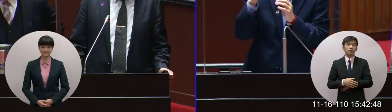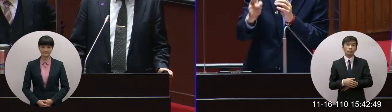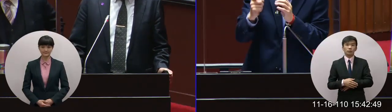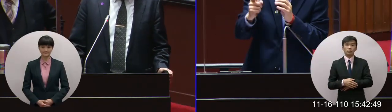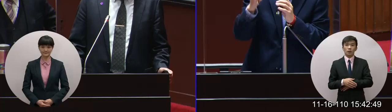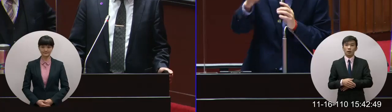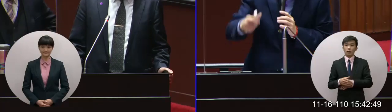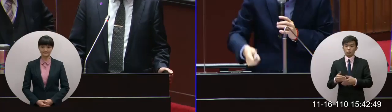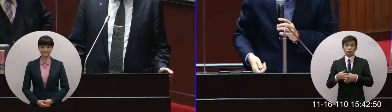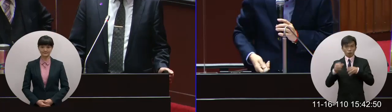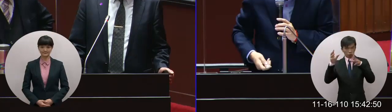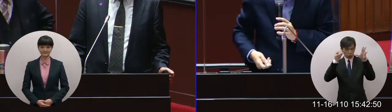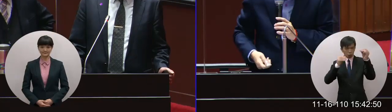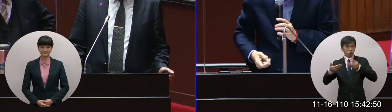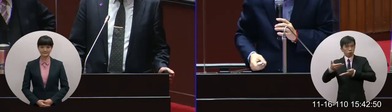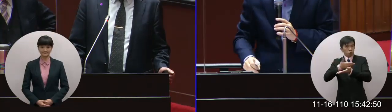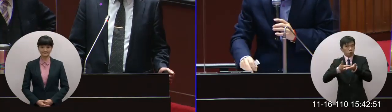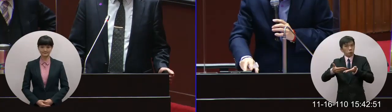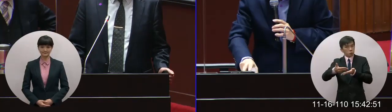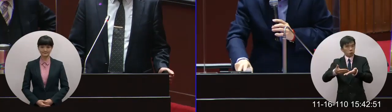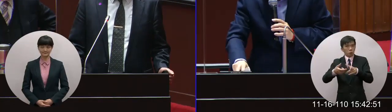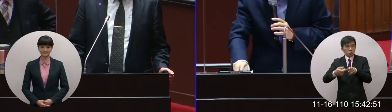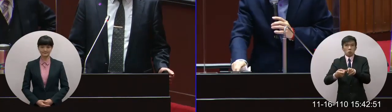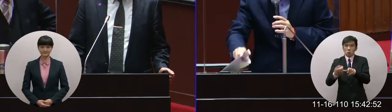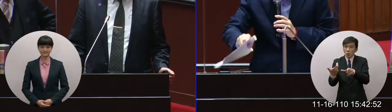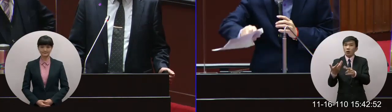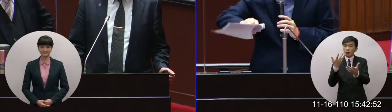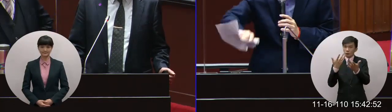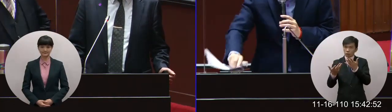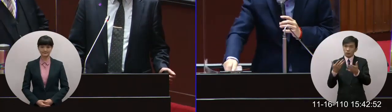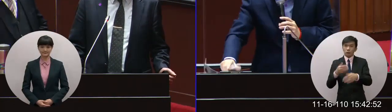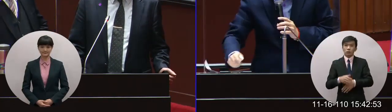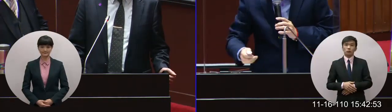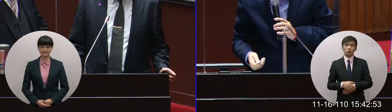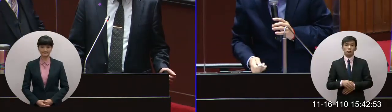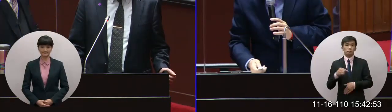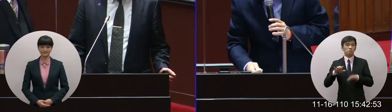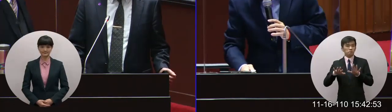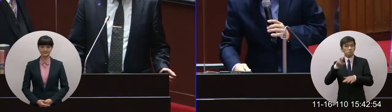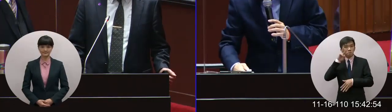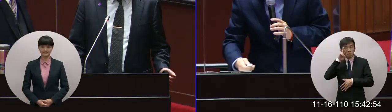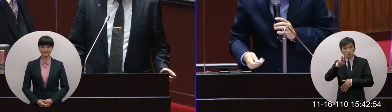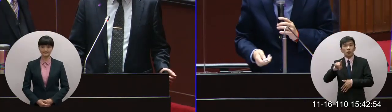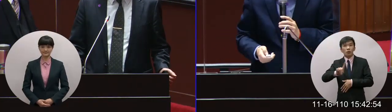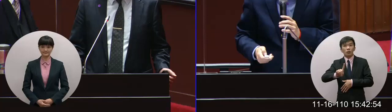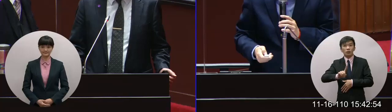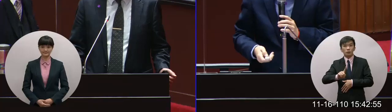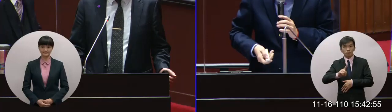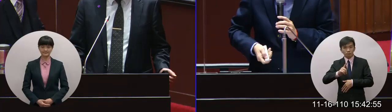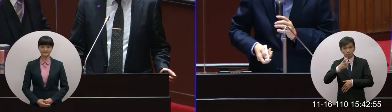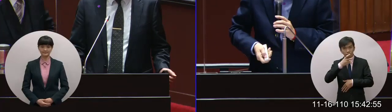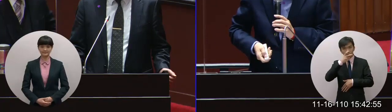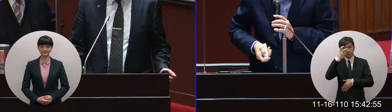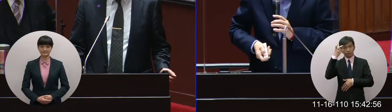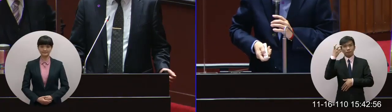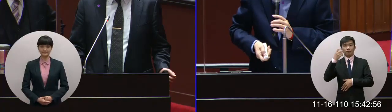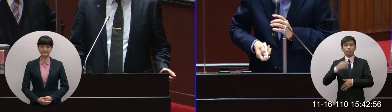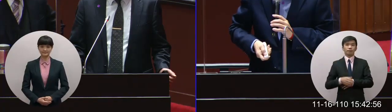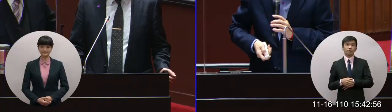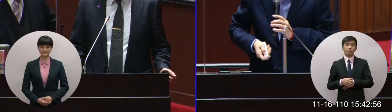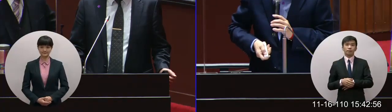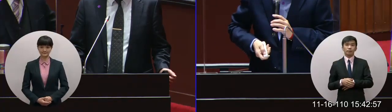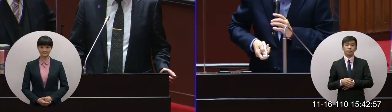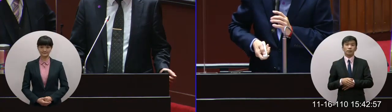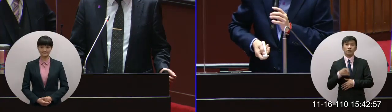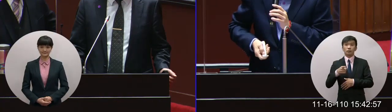你要能夠分享共享結果到今天去看我是嚇一跳這公文這個登